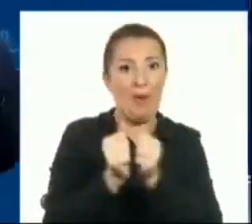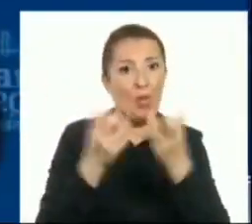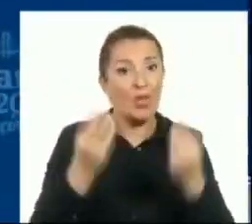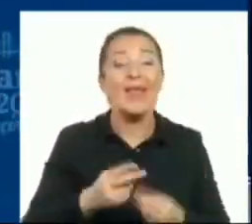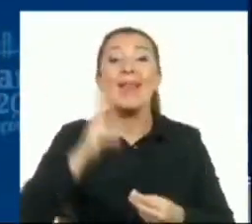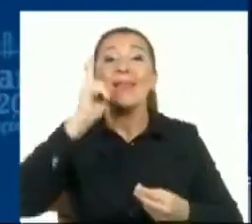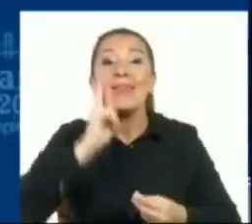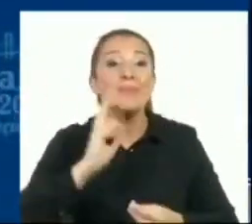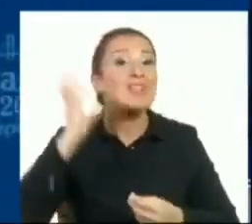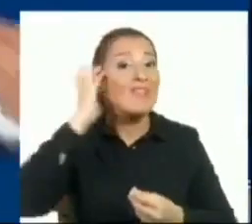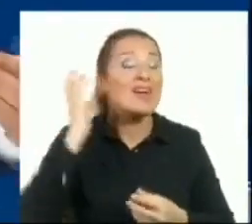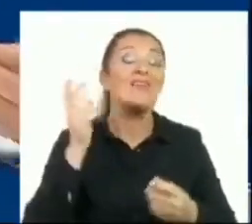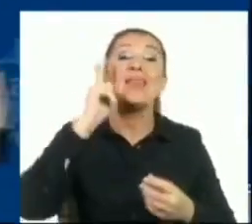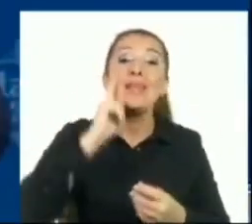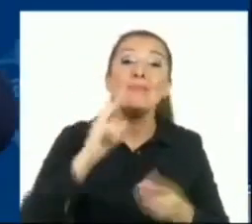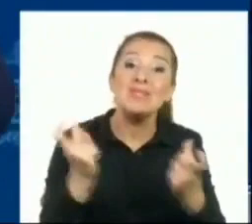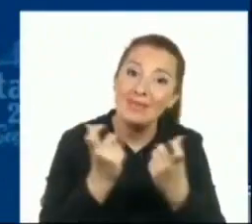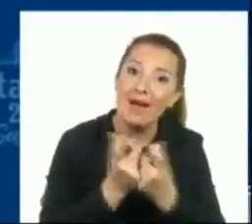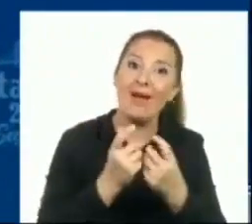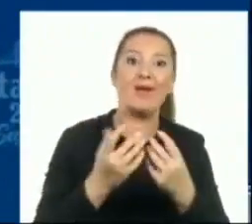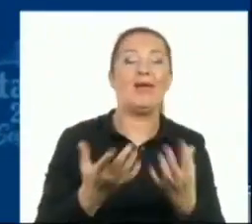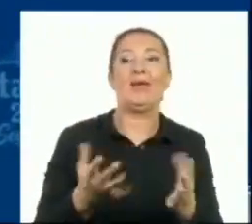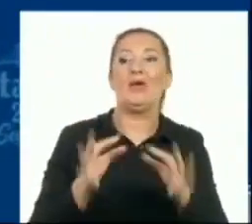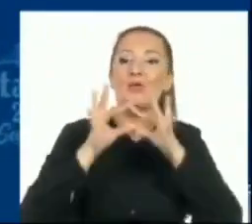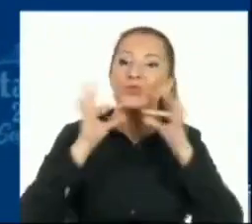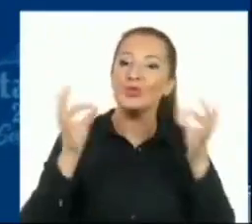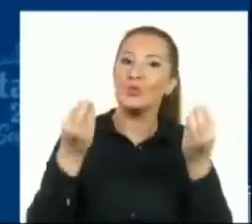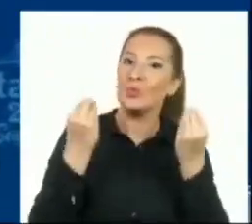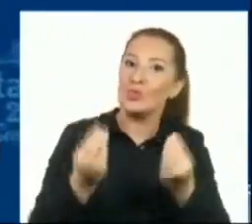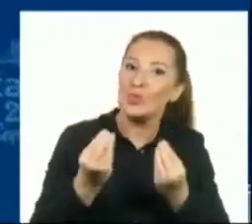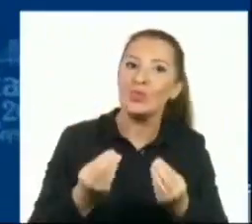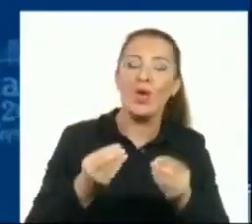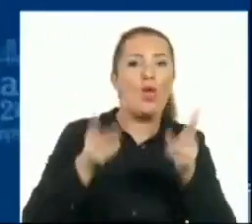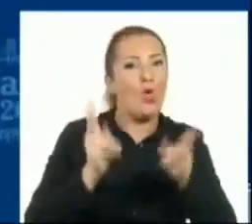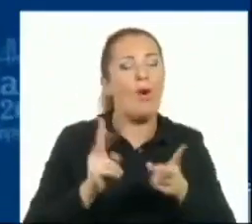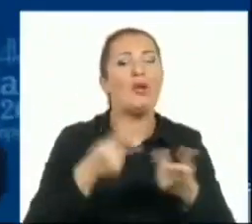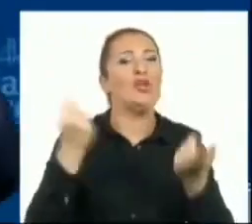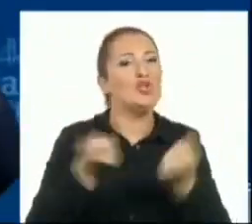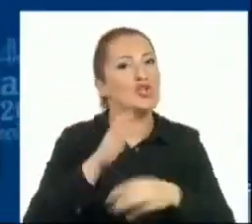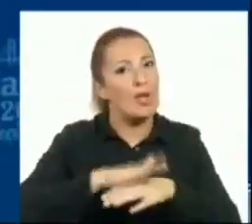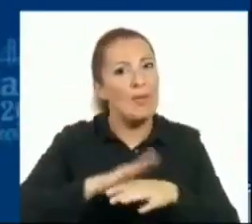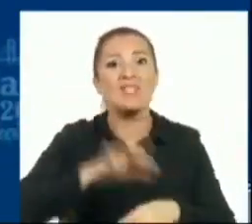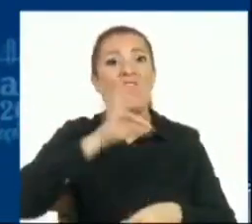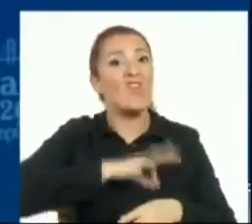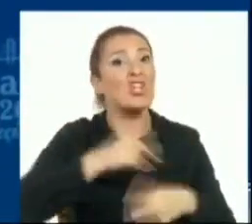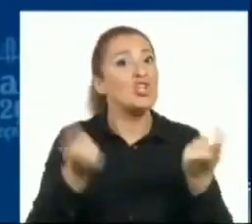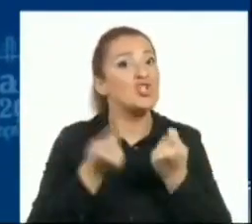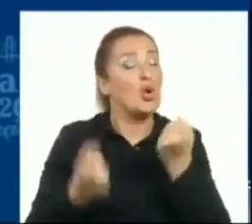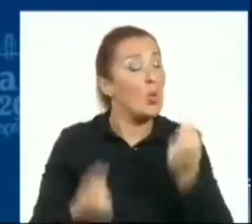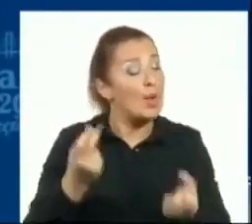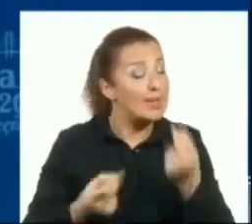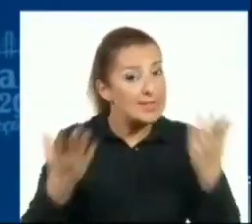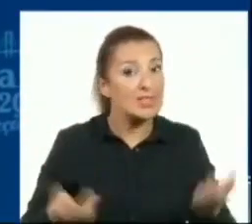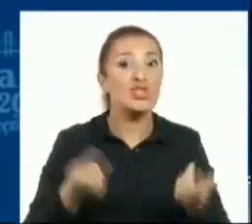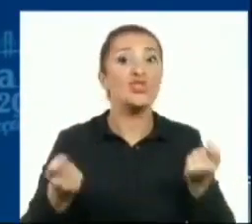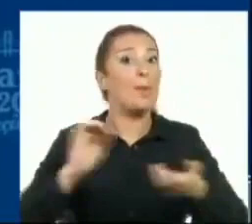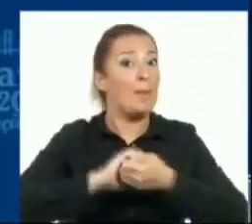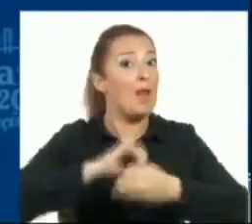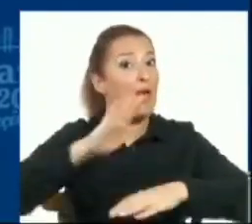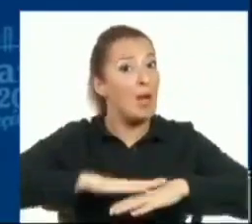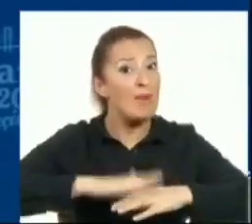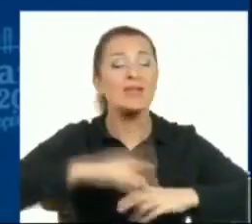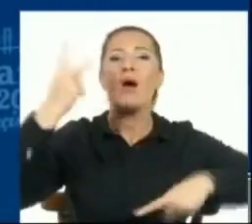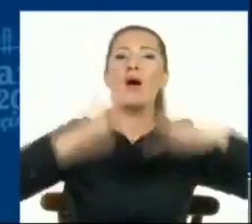dernekler, temiz vakıflar makul seviyede iş birlikleri yaparsınız. İş üretirsiniz, faydalı işler üretirsiniz. Yani